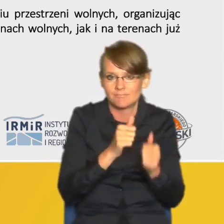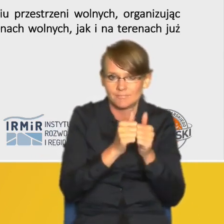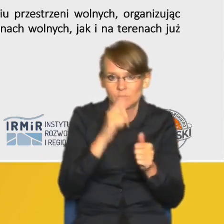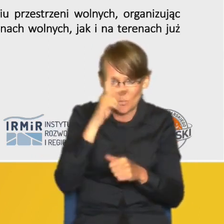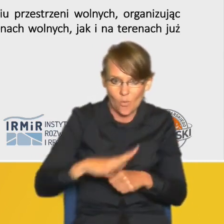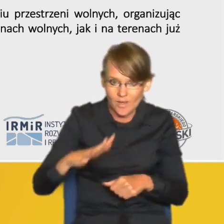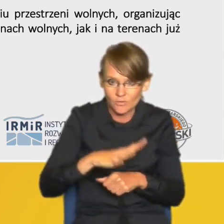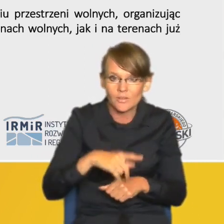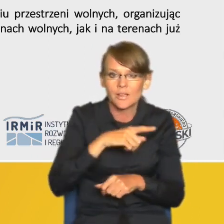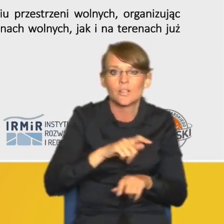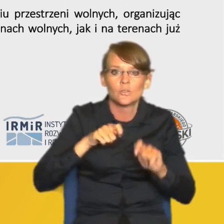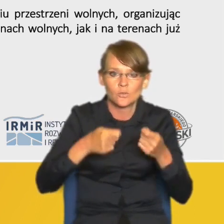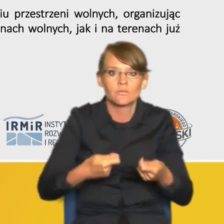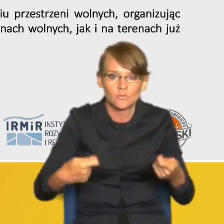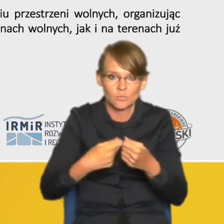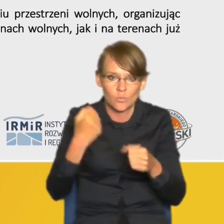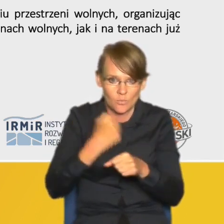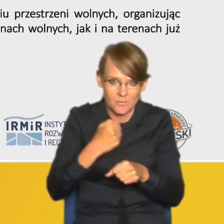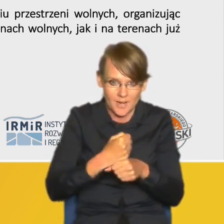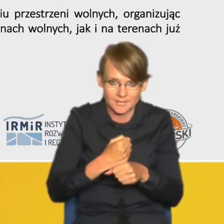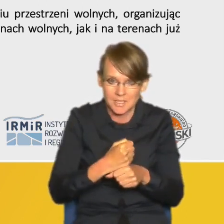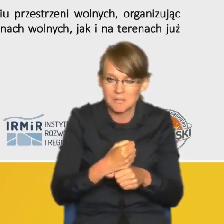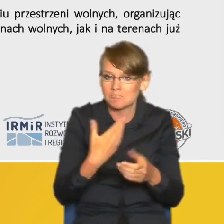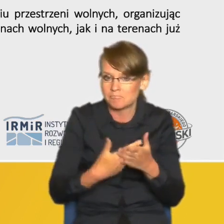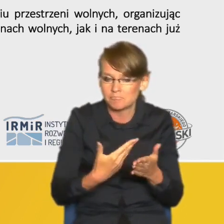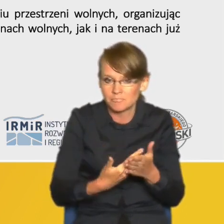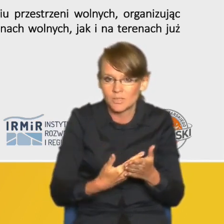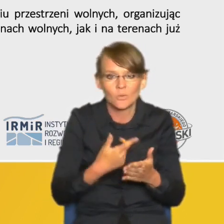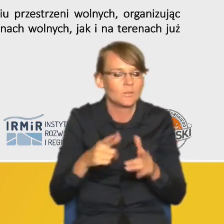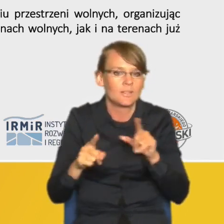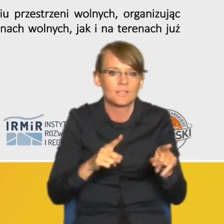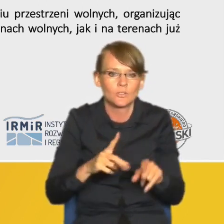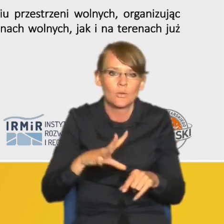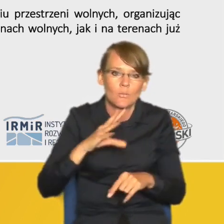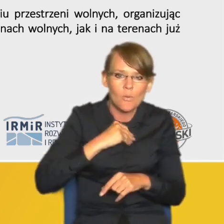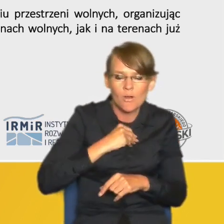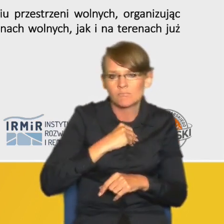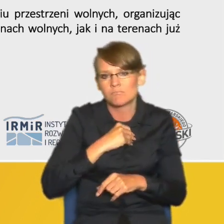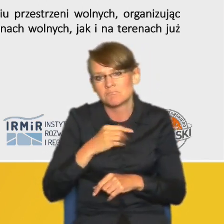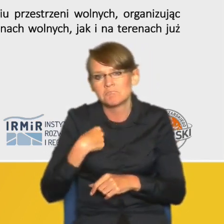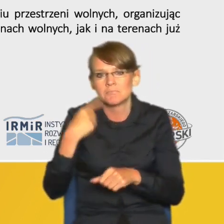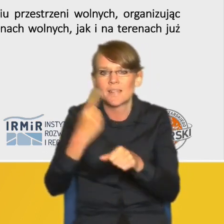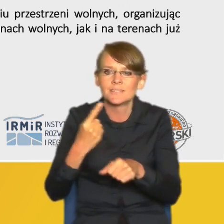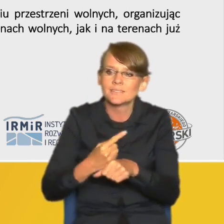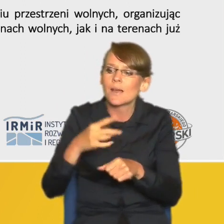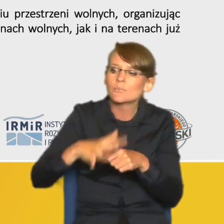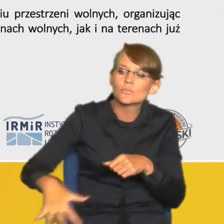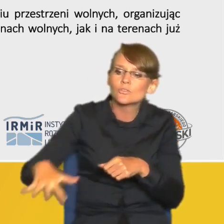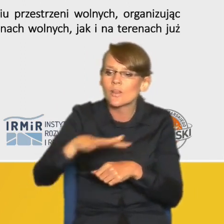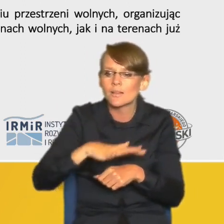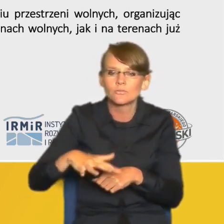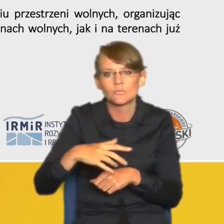zmusza do współpracy dlatego że to nie jest tak iż można podejmować decyzje o charakterze przestrzennym